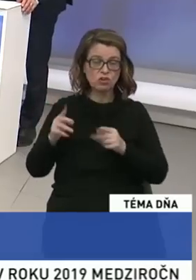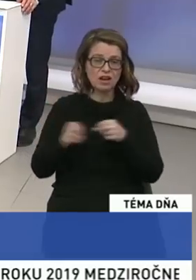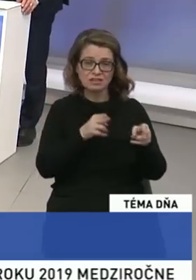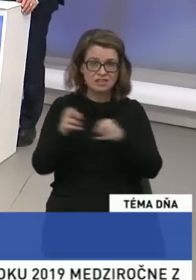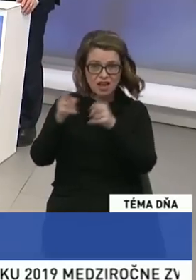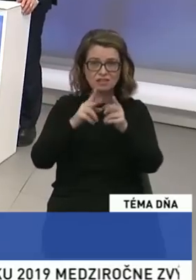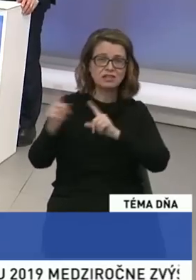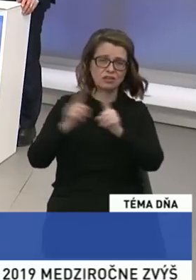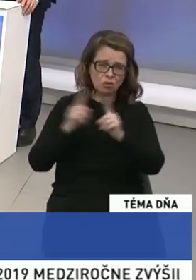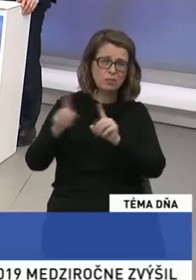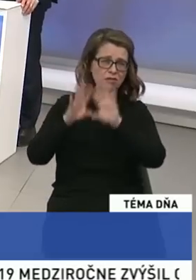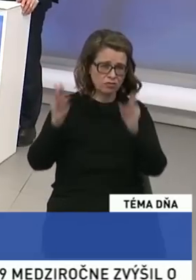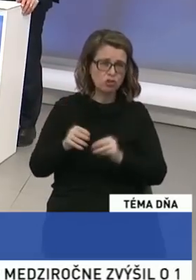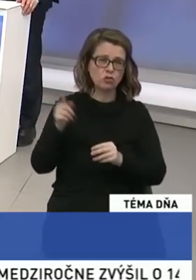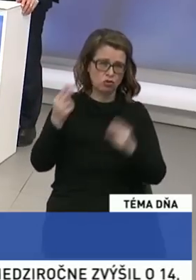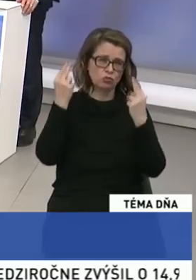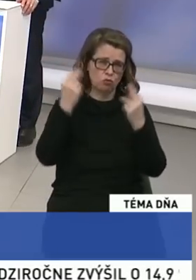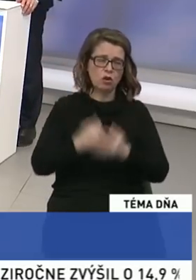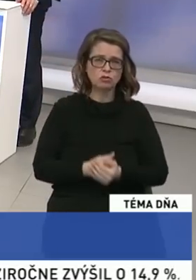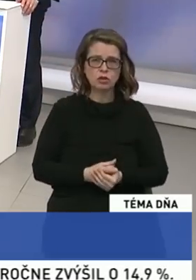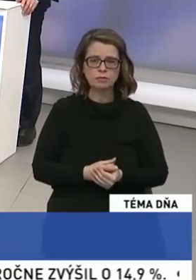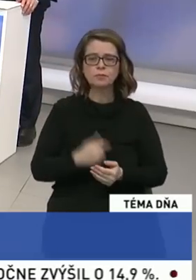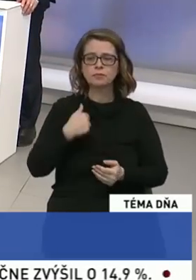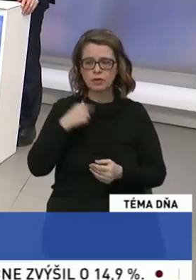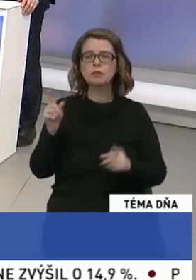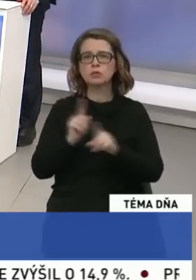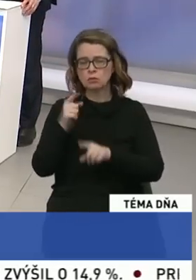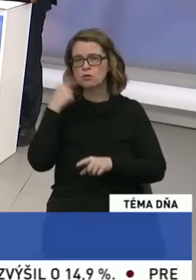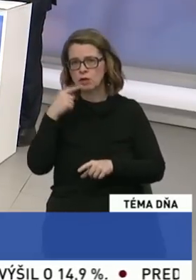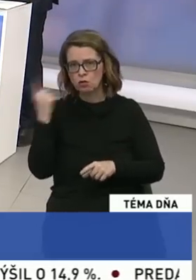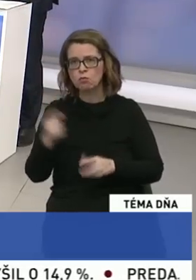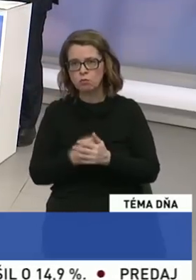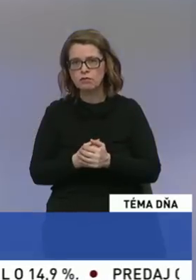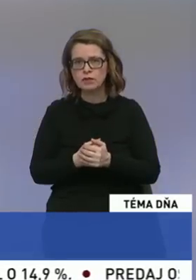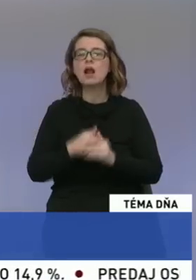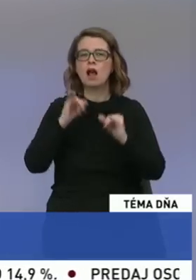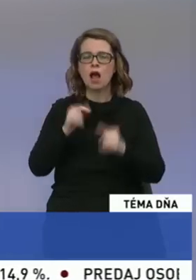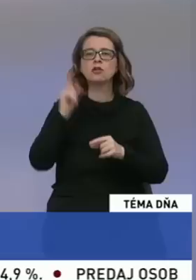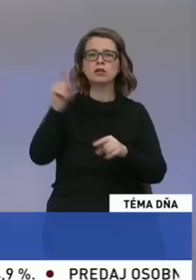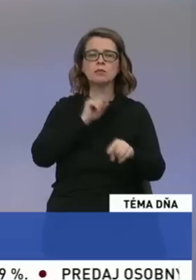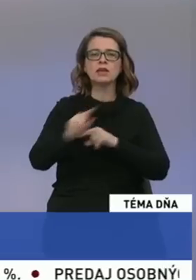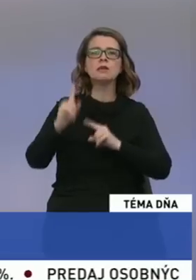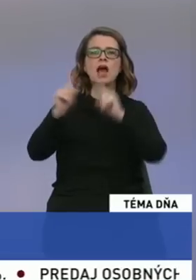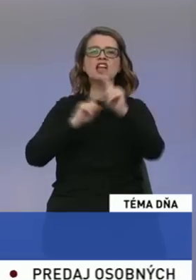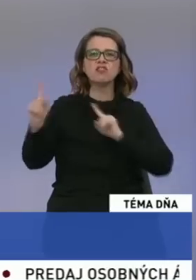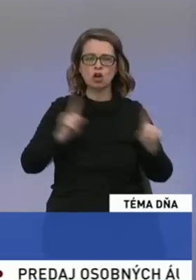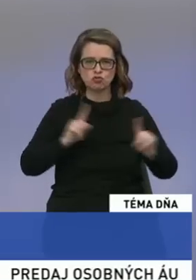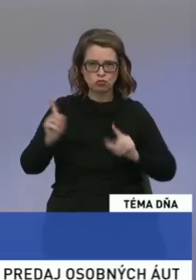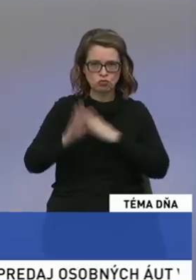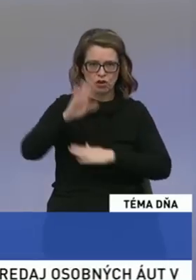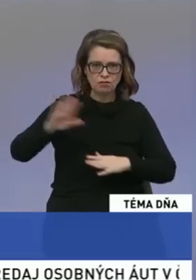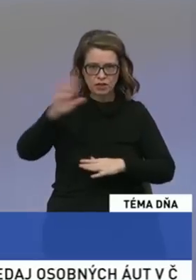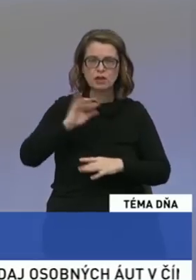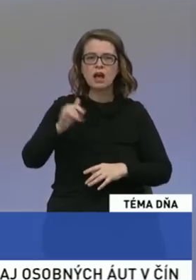dobudovať infraštruktúru. Pán Paška? Ja by som potvrdil to, čo povedal pán Majersky, v princípe je tam chybajúca nejšia infraštruktúra, potom možno aj